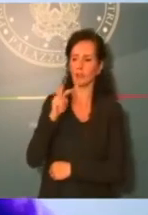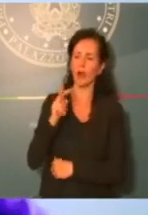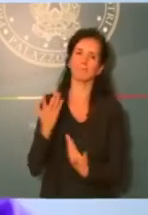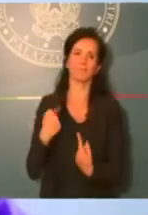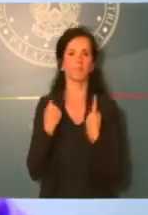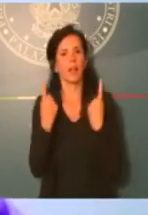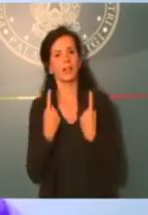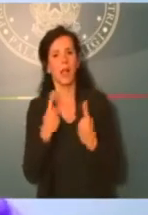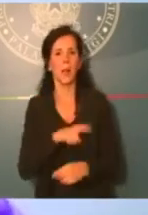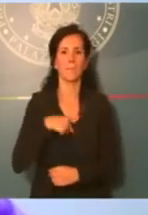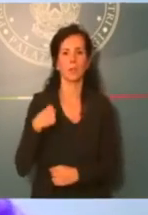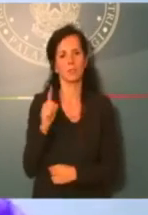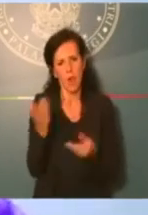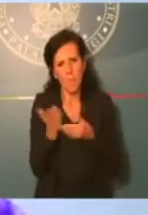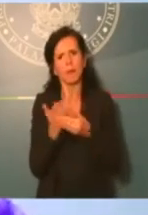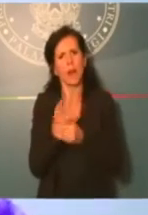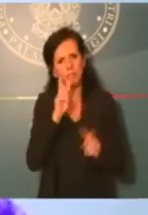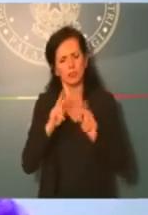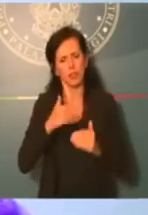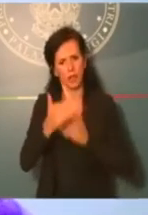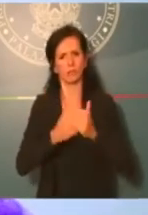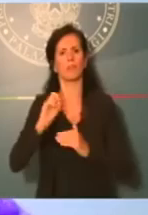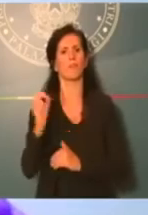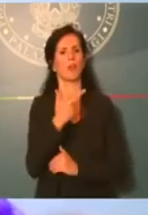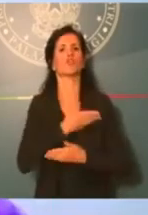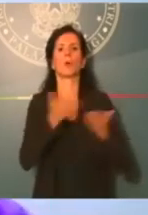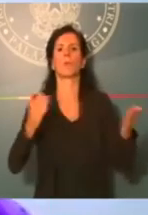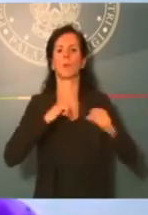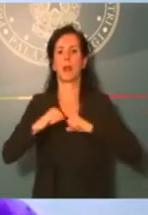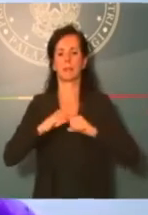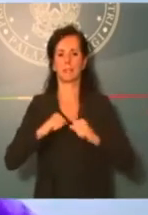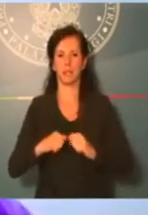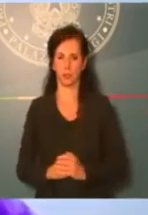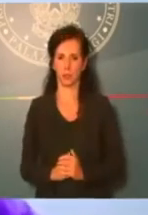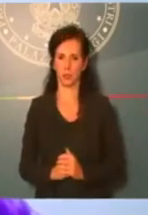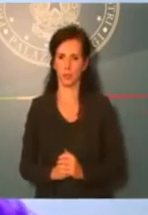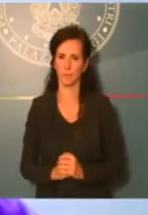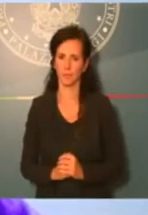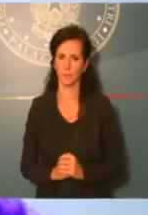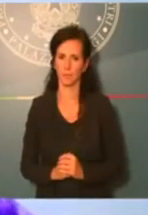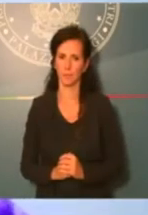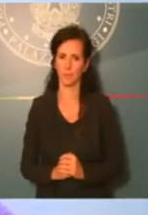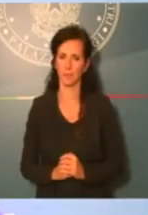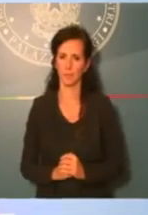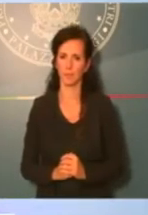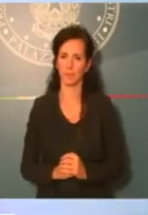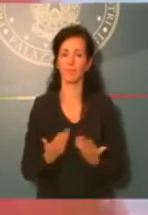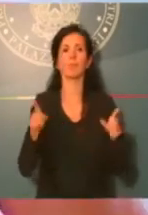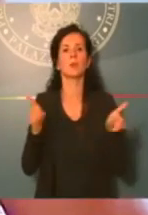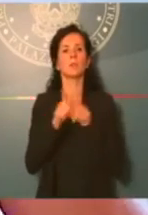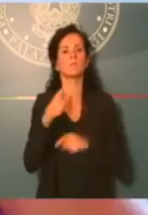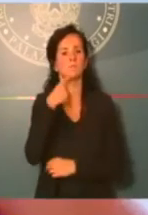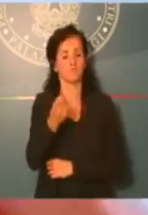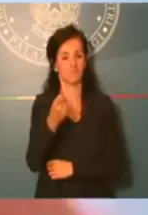di erogazione delle pratiche da parte delle pubbliche amministrazioni. Uno stop ai ritardi, lei bene prima l'ha ricordato, nei casi per esempio della